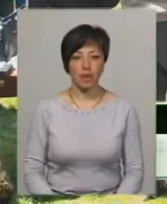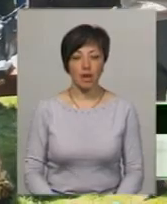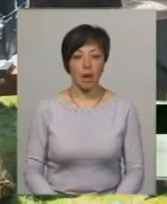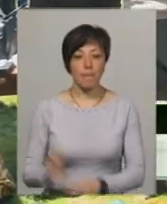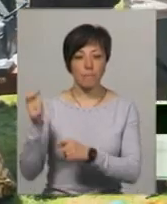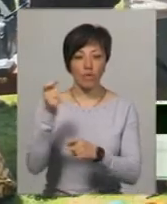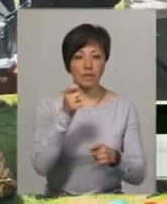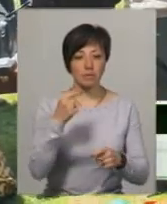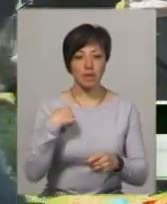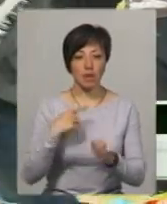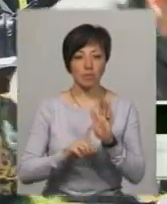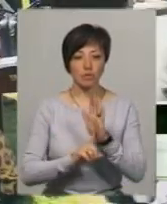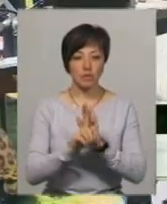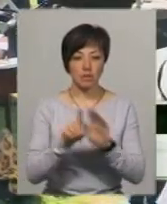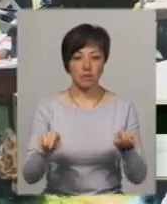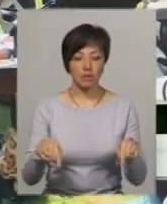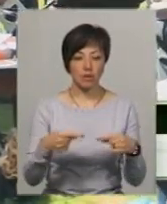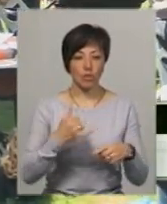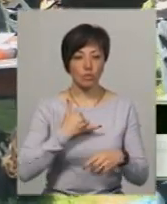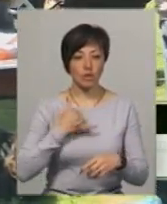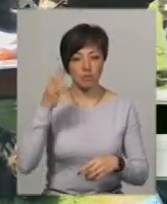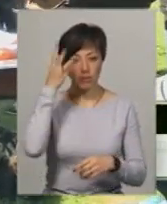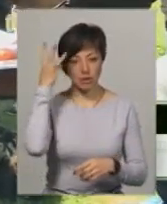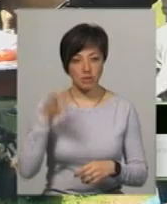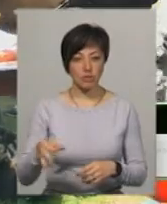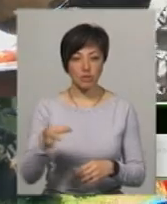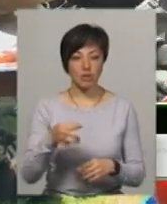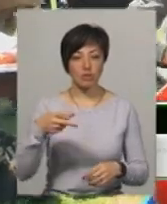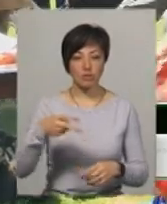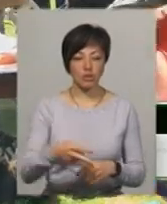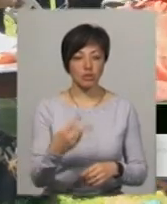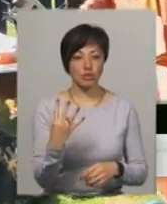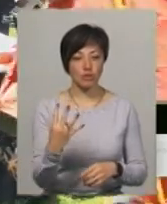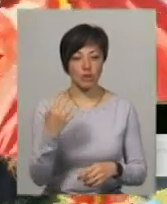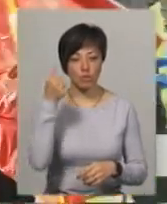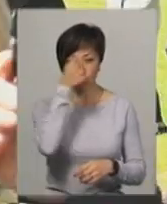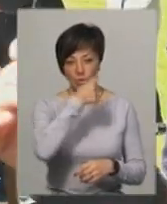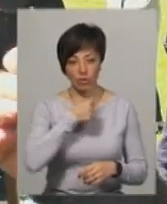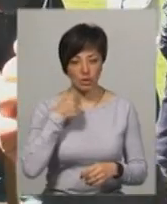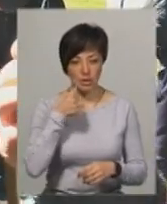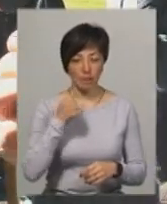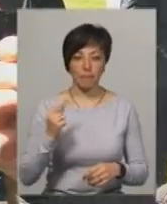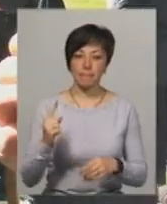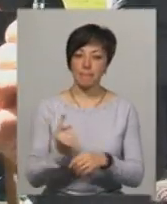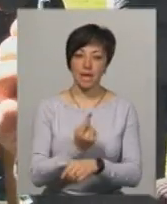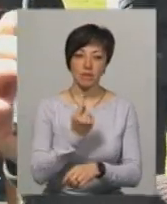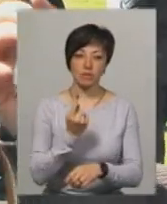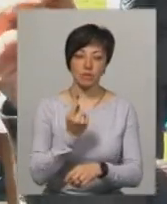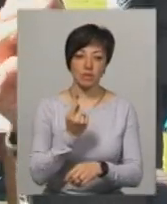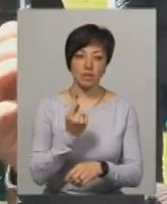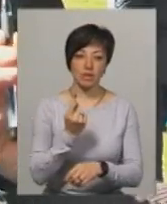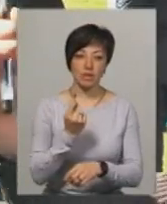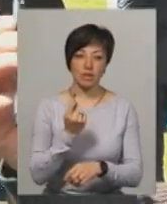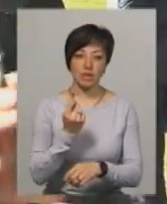я започаткував у нашій Хмельницькій області ще у 2004 році. Перші літали на